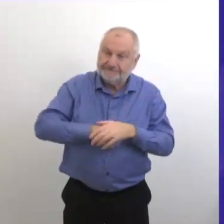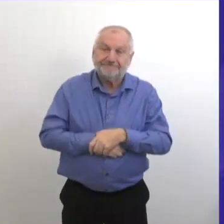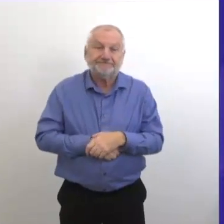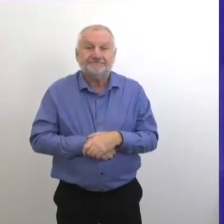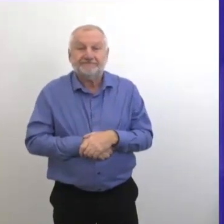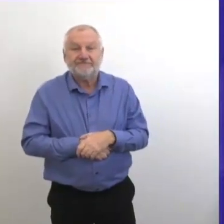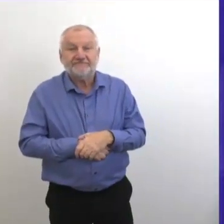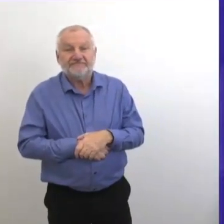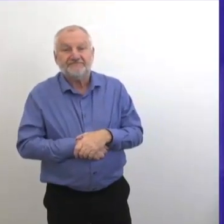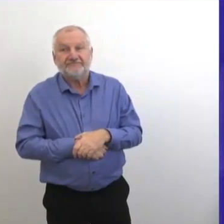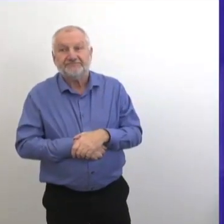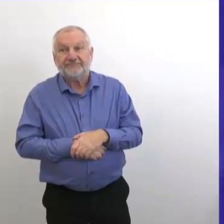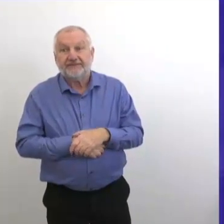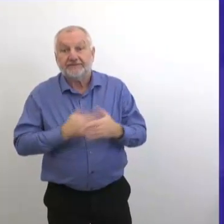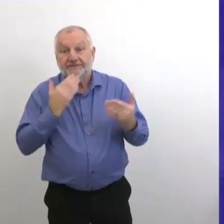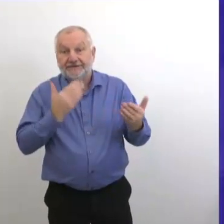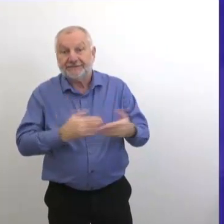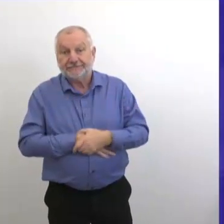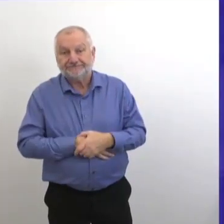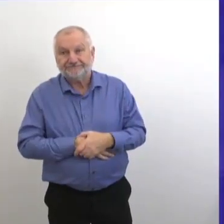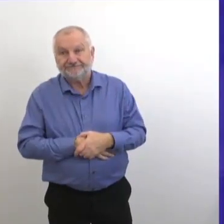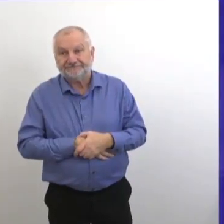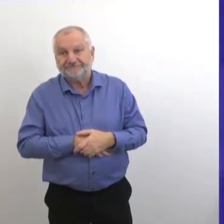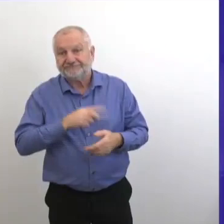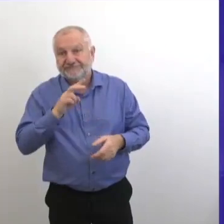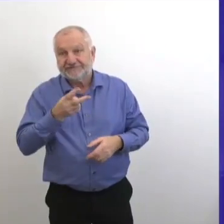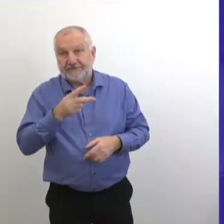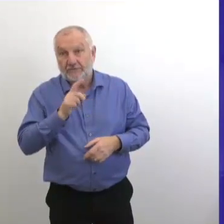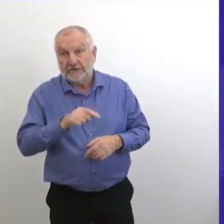D'accord, merci. Ça, c'est un message pour l'ANET.